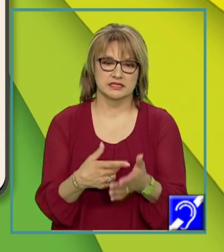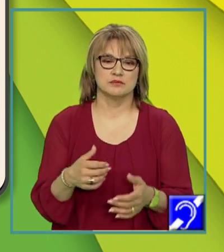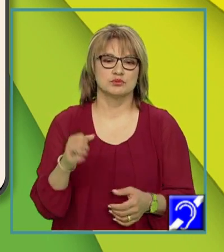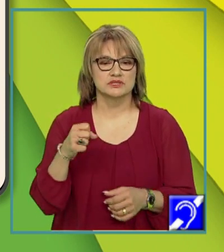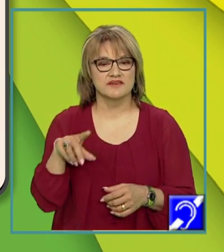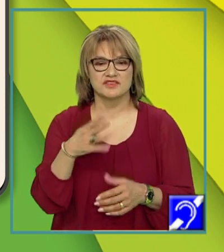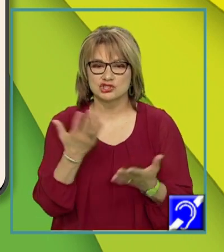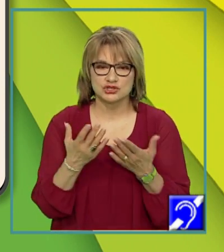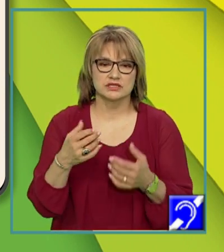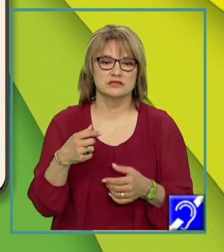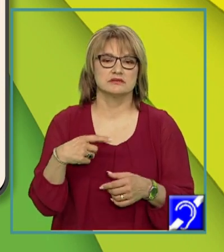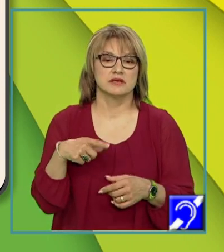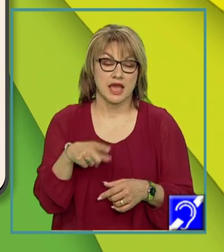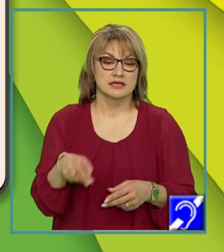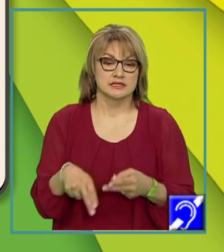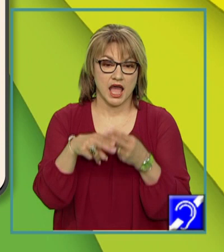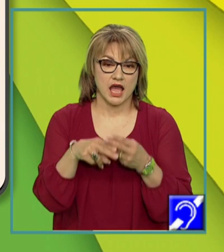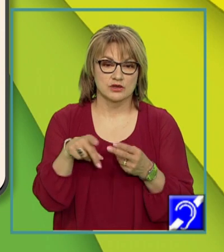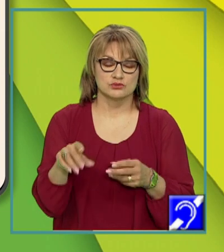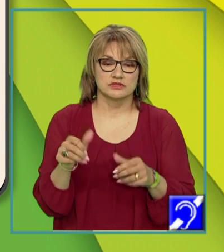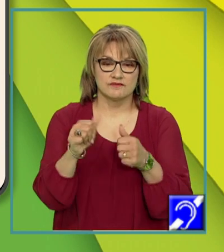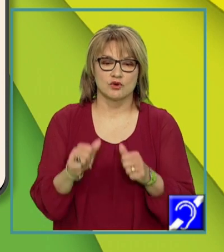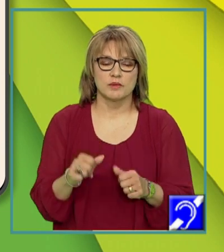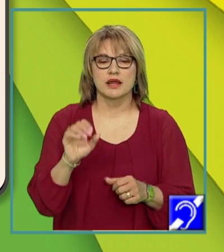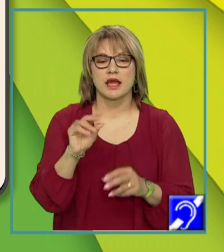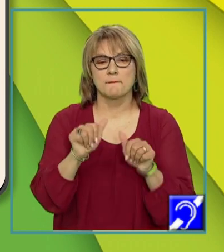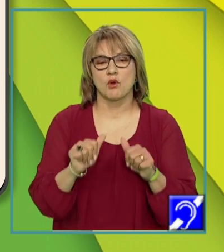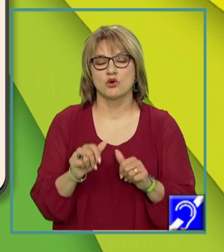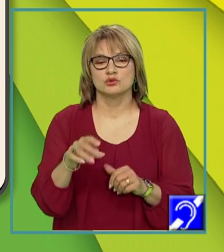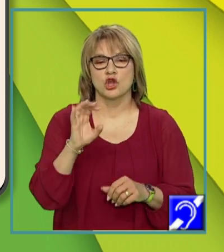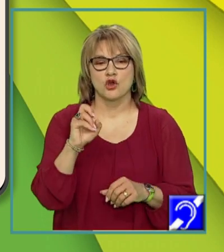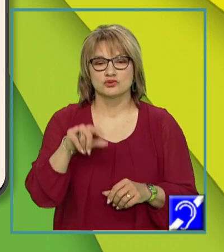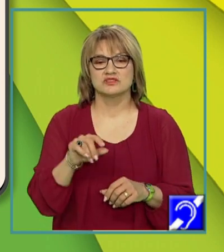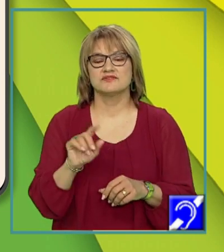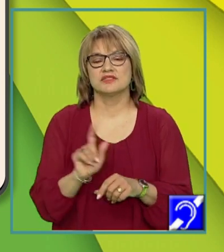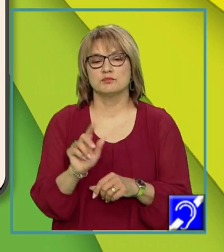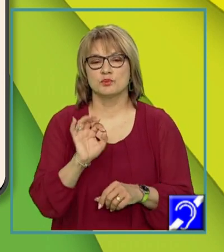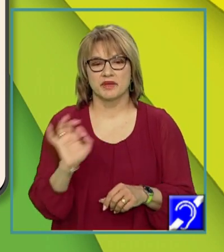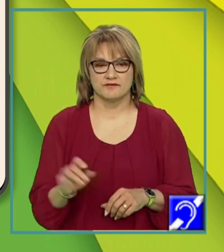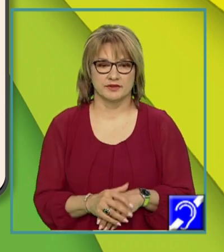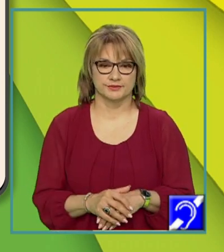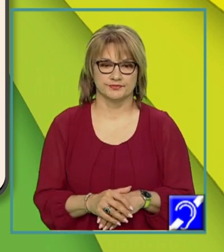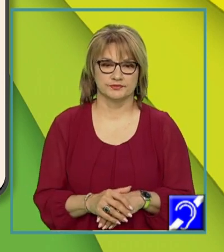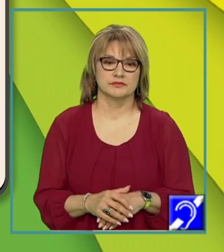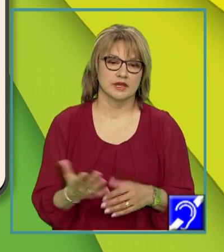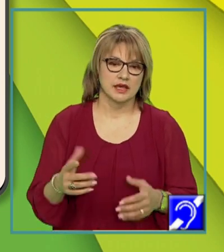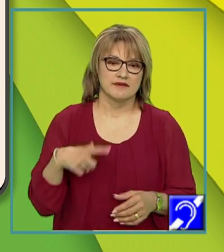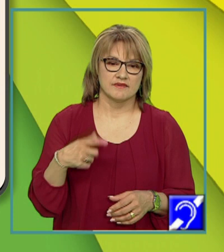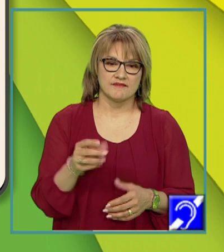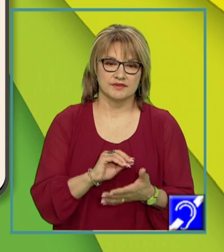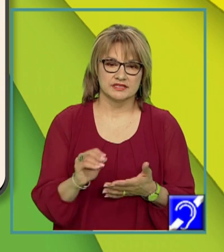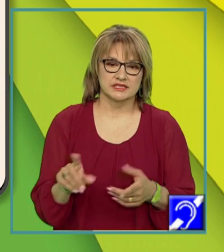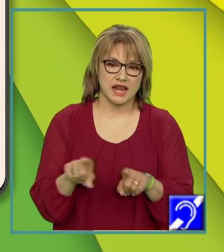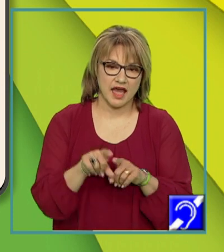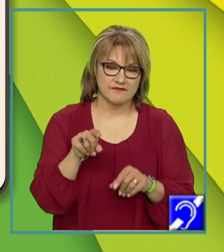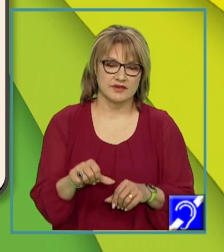citit, recunoaștem că ajută la formarea modului conjunctiv timpul perfect. Voi fi scris. De asemenea, verbul a fi este